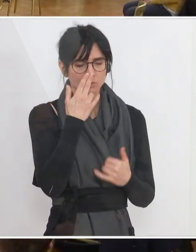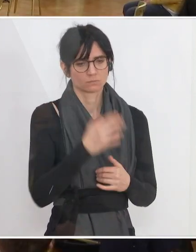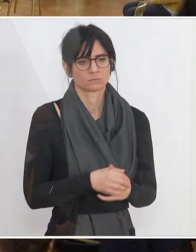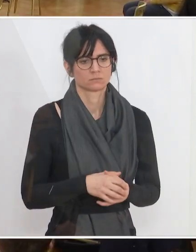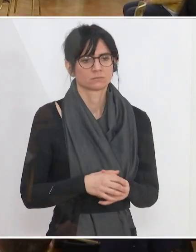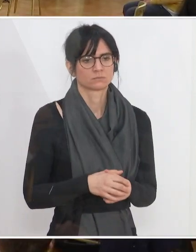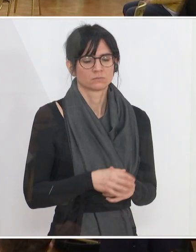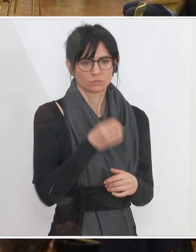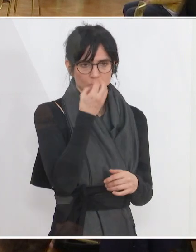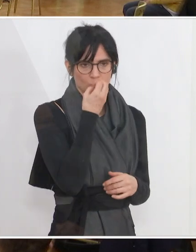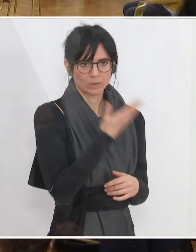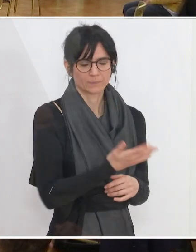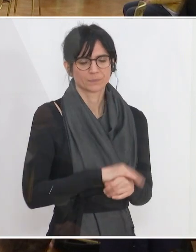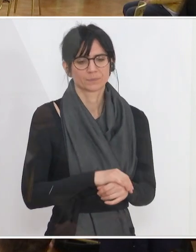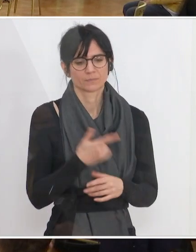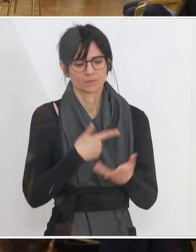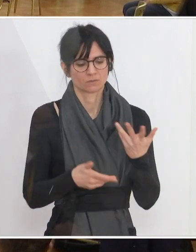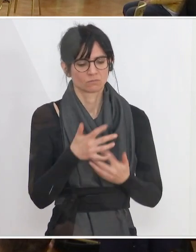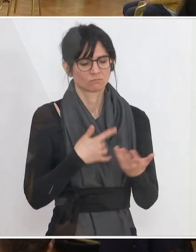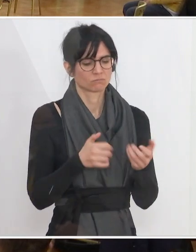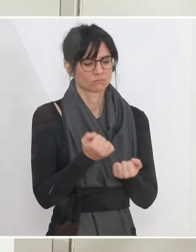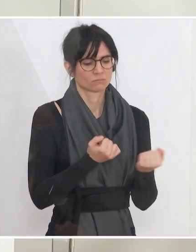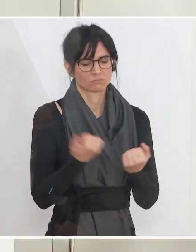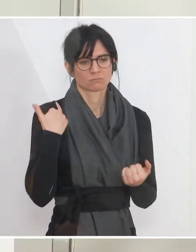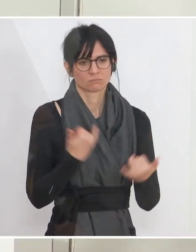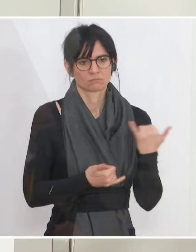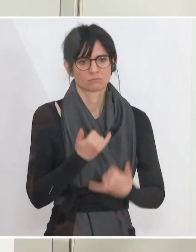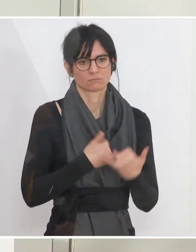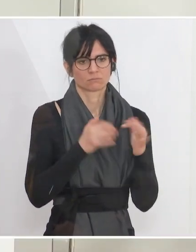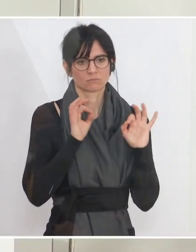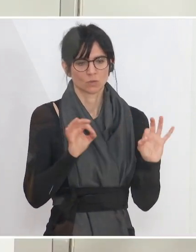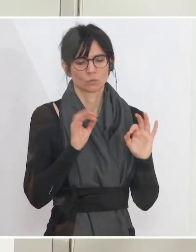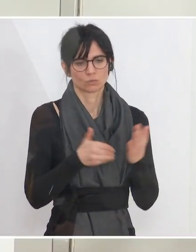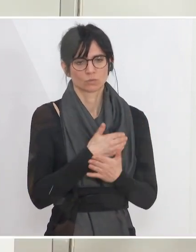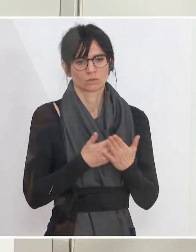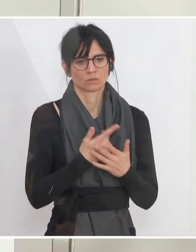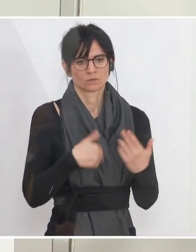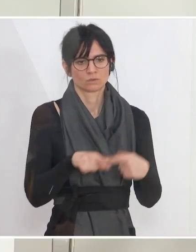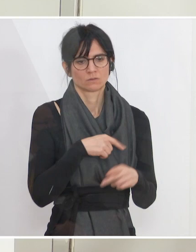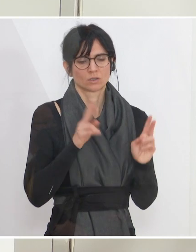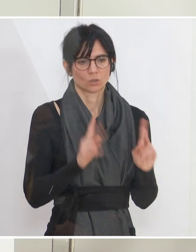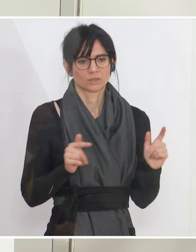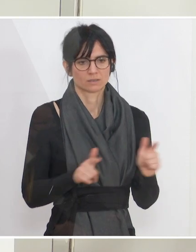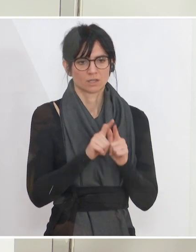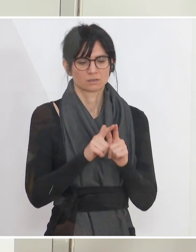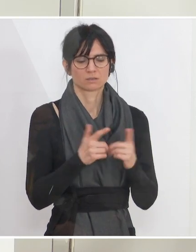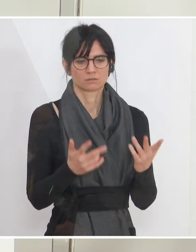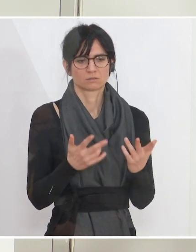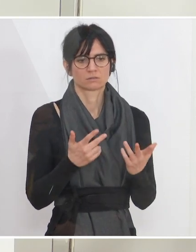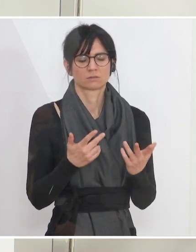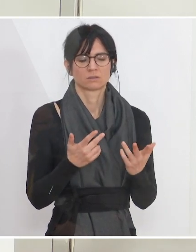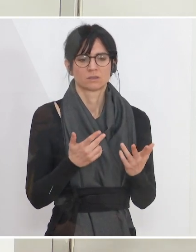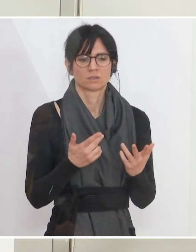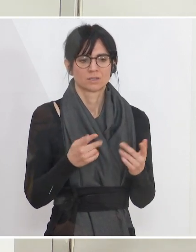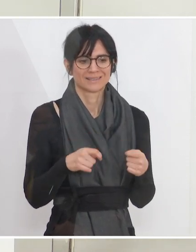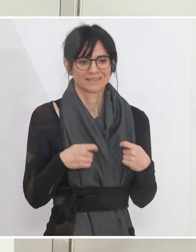Aufgrund der soliden Budgetpolitik und Wirtschaftspolitik der letzten Jahre ist die gute Nachricht, dass wir uns das leisten können. Das heißt, es wird genauso viel